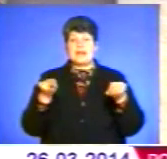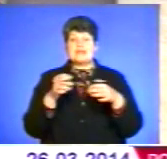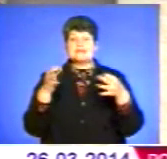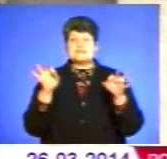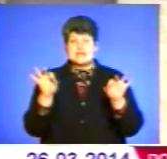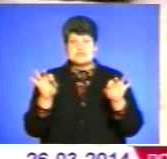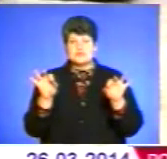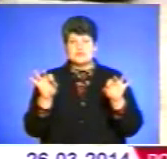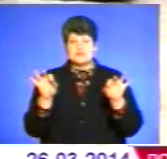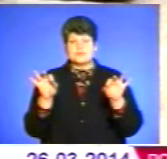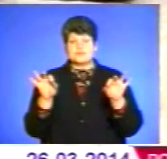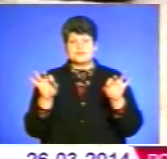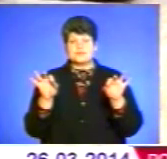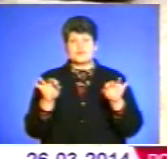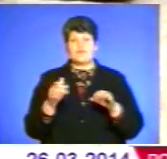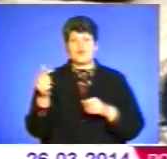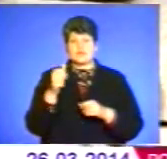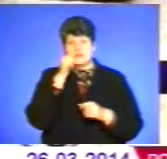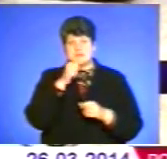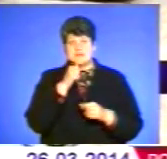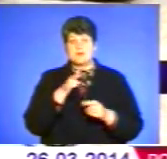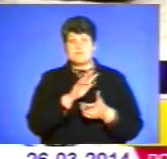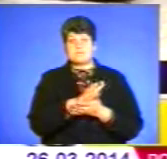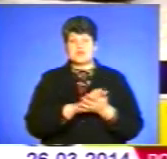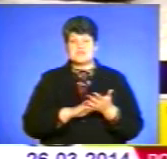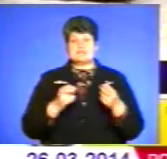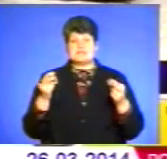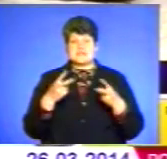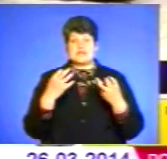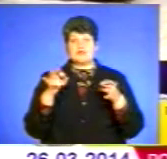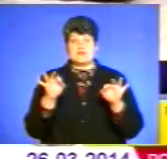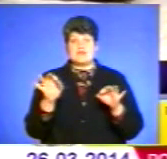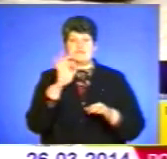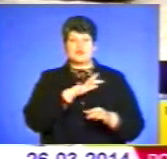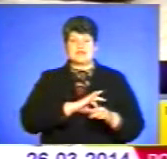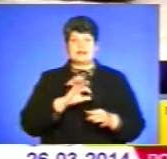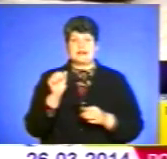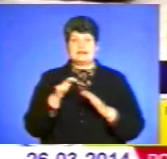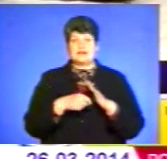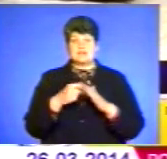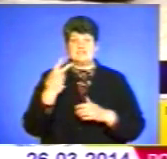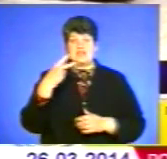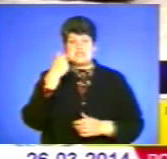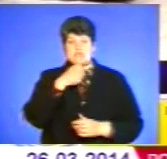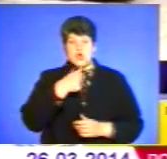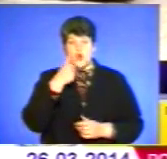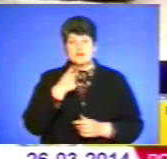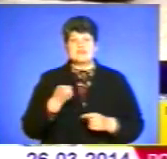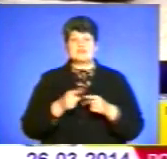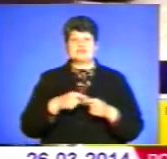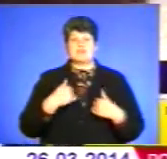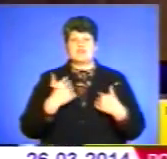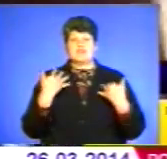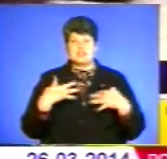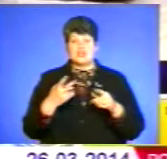2013 року ми продовжили спеціальний дозвіл ліцензії на використання надрами на 20 років. Ми вже отримуємо її